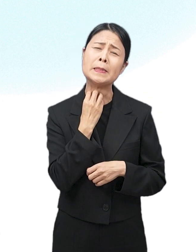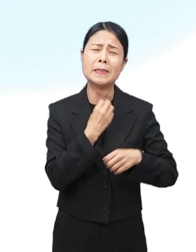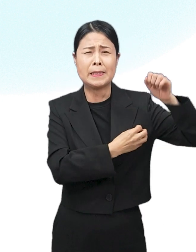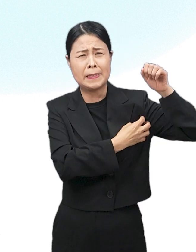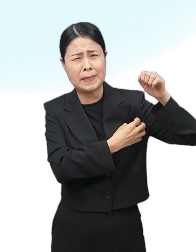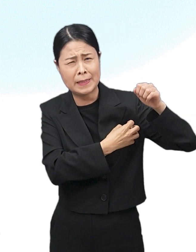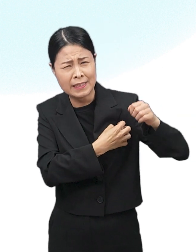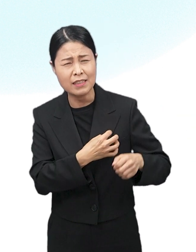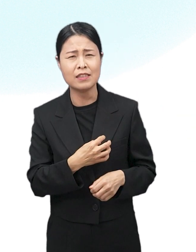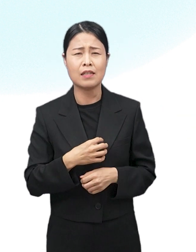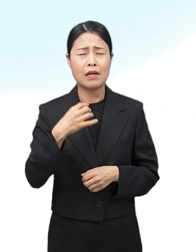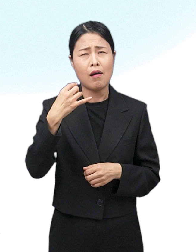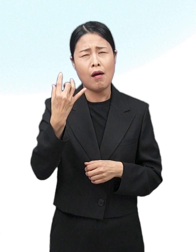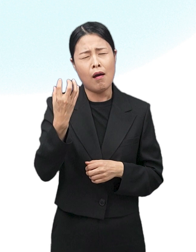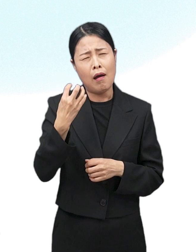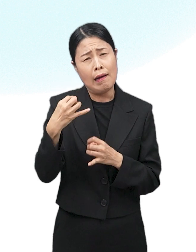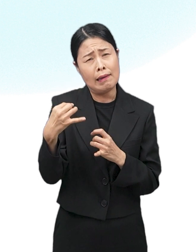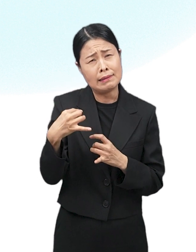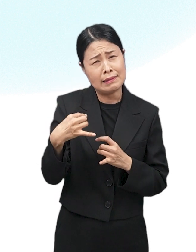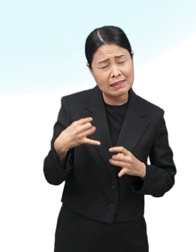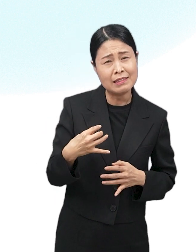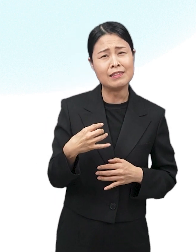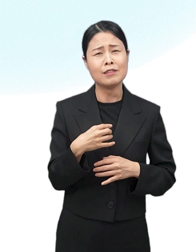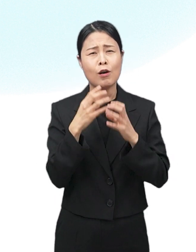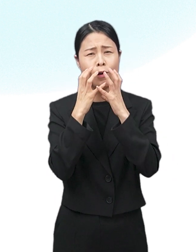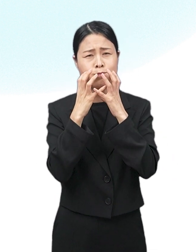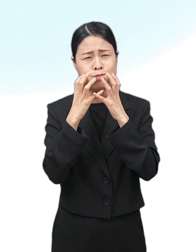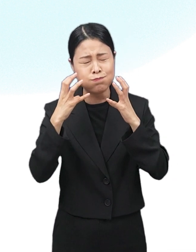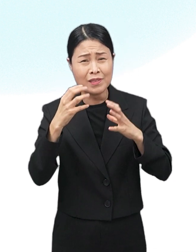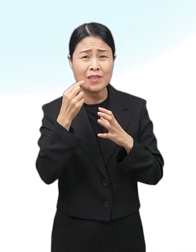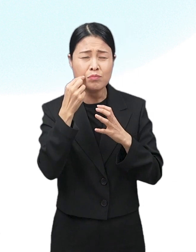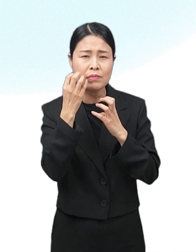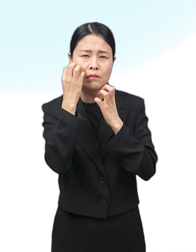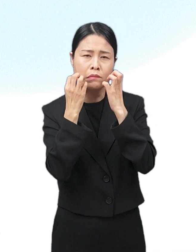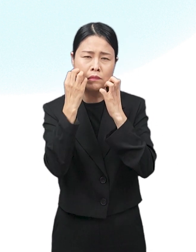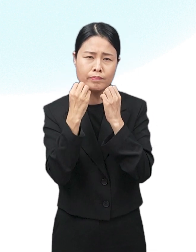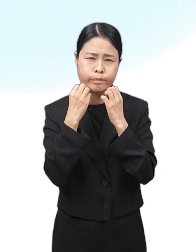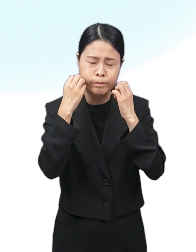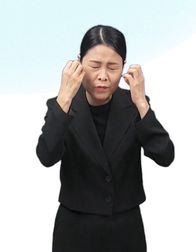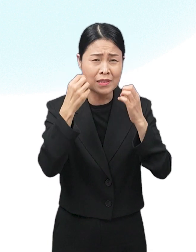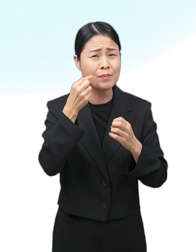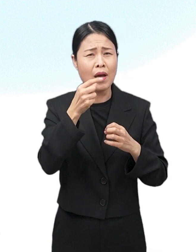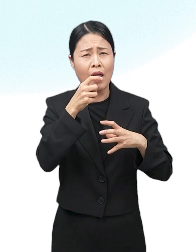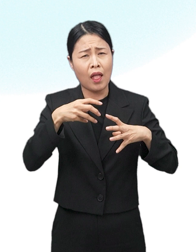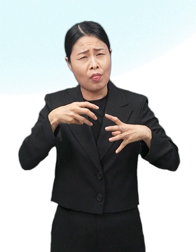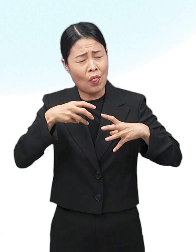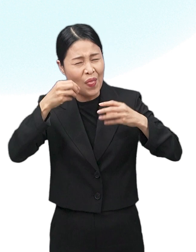광과민증 등이 나타나는 경우 사용을 즉각 중지하고 의사 또는 약사와 상의하십시오